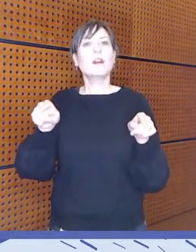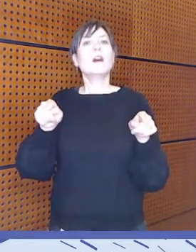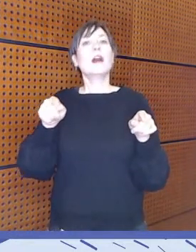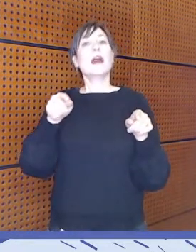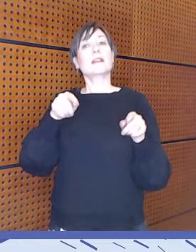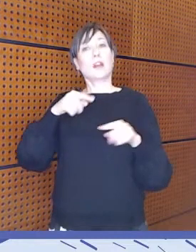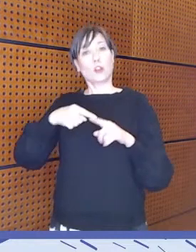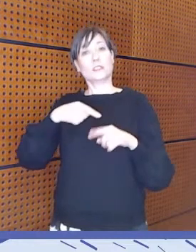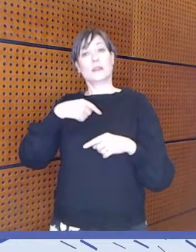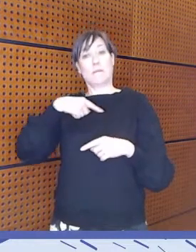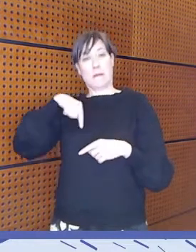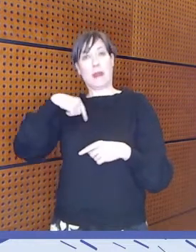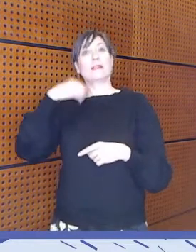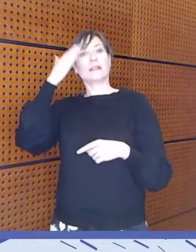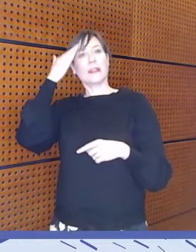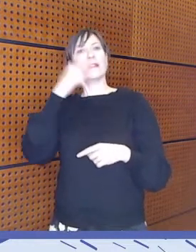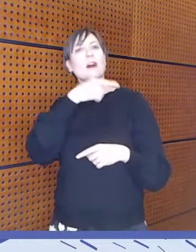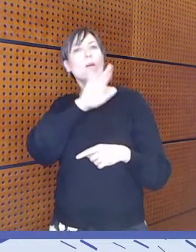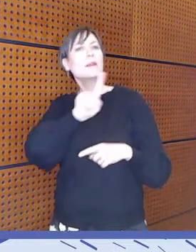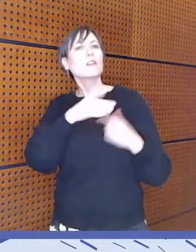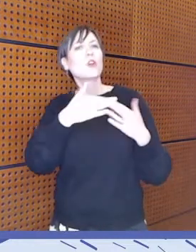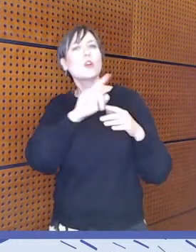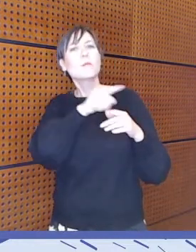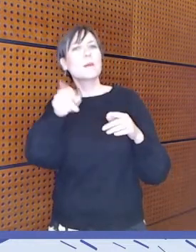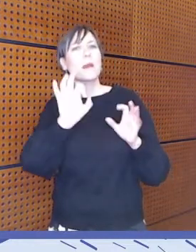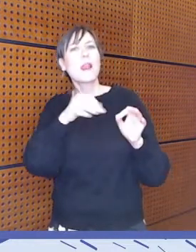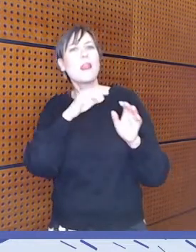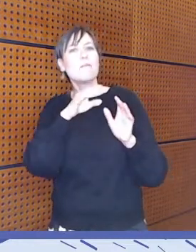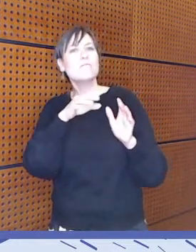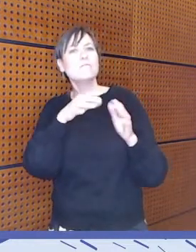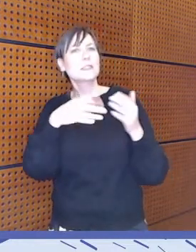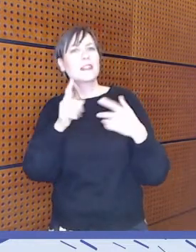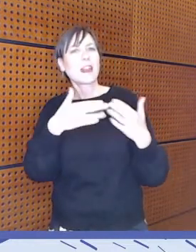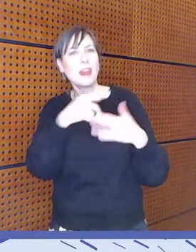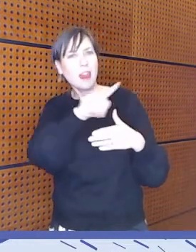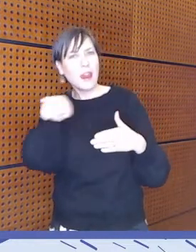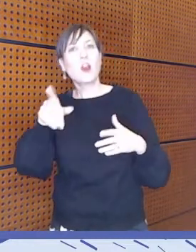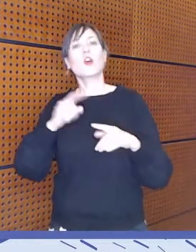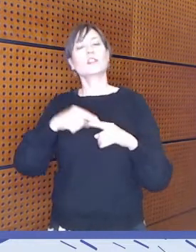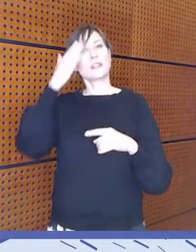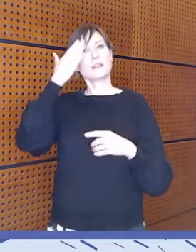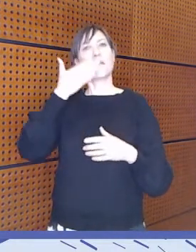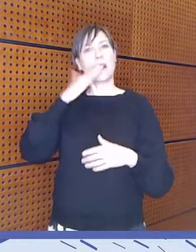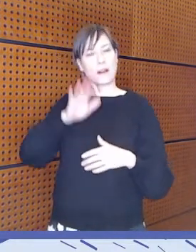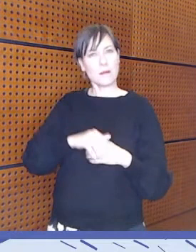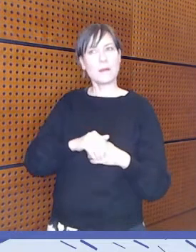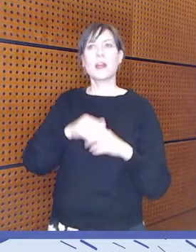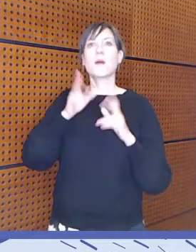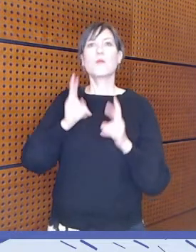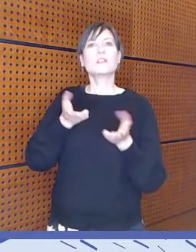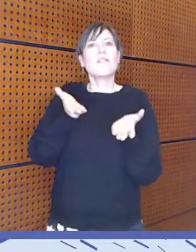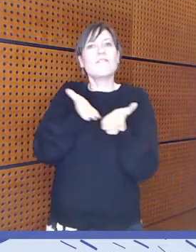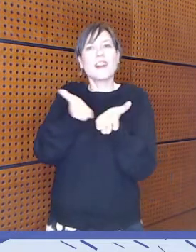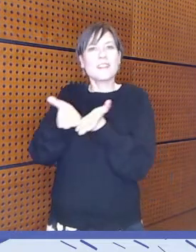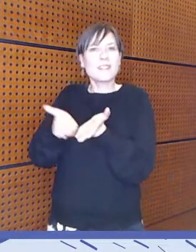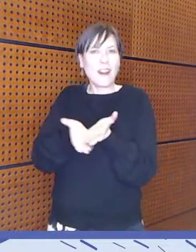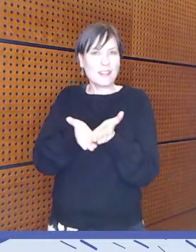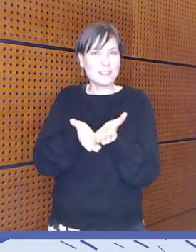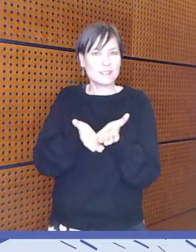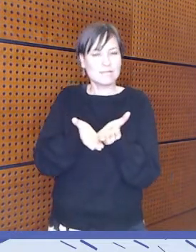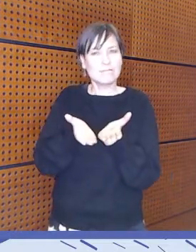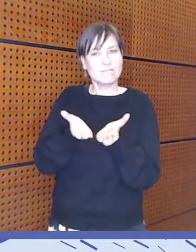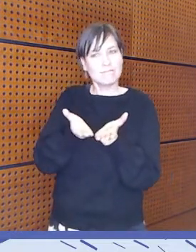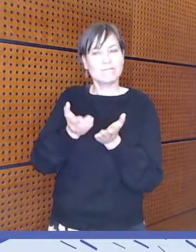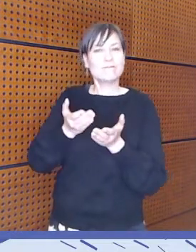tunnistaminen ja osaamisen hyödyntäminen mediakasvatuskentällä ja vertaistoimijuus. Se myös edistäisi